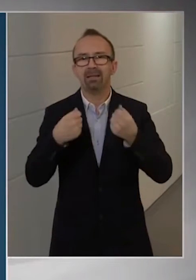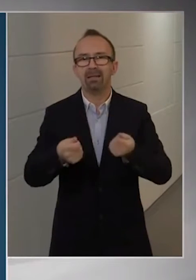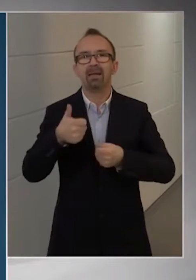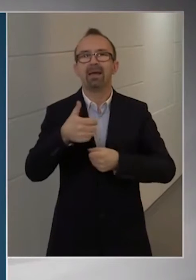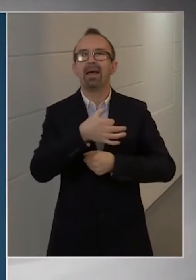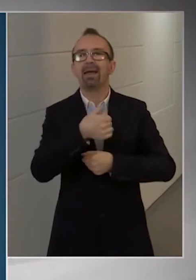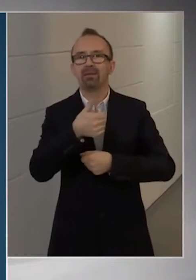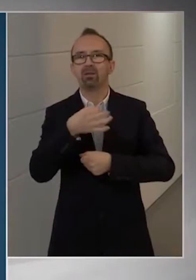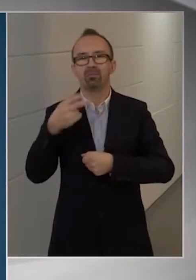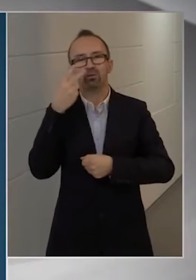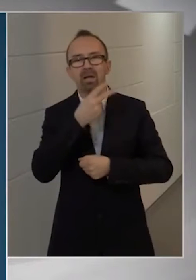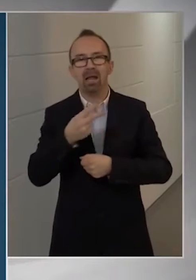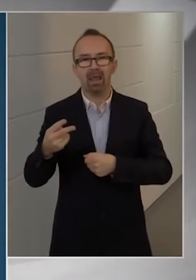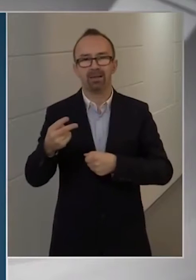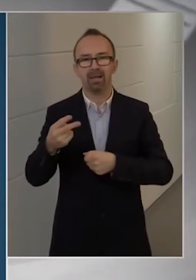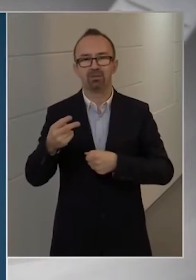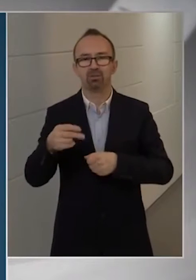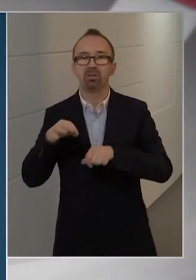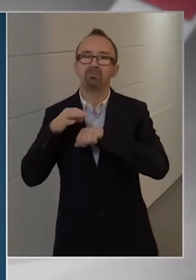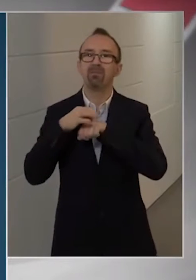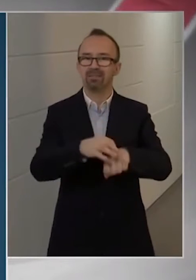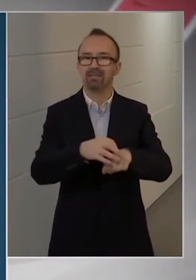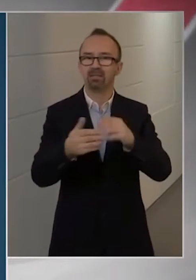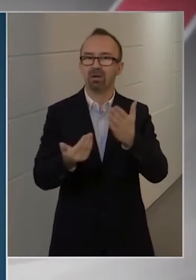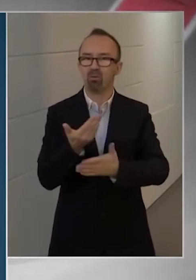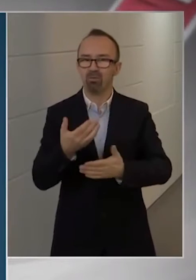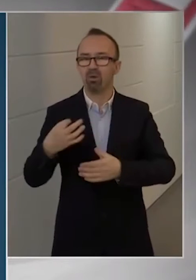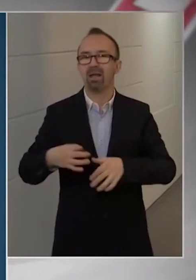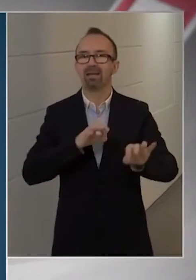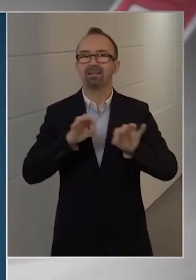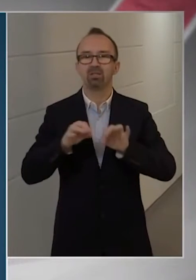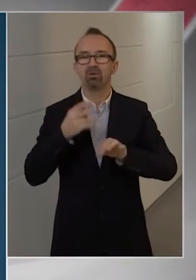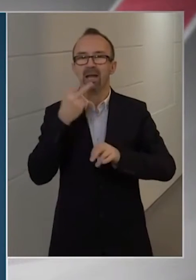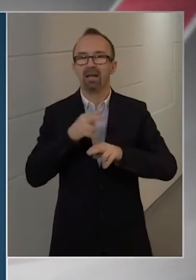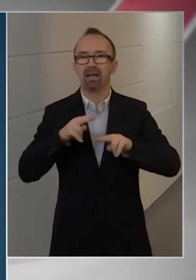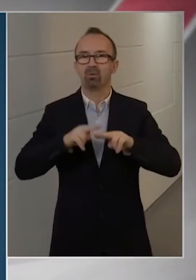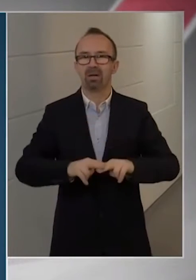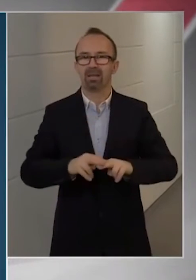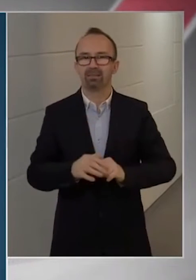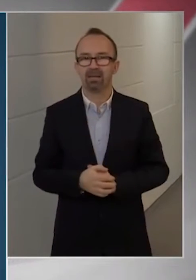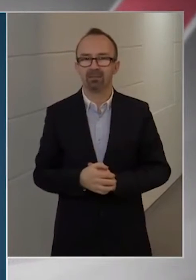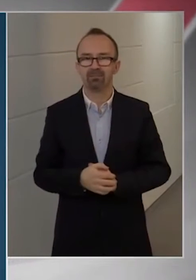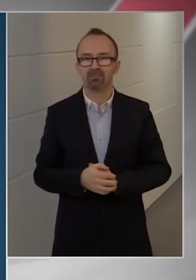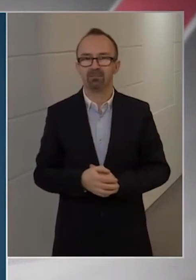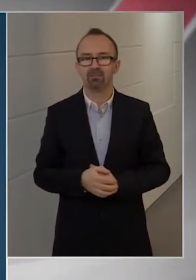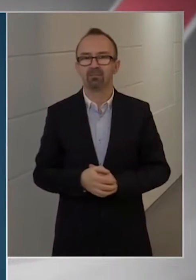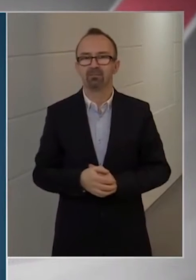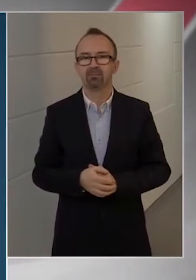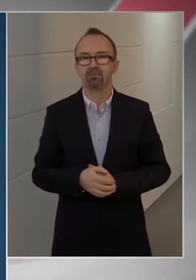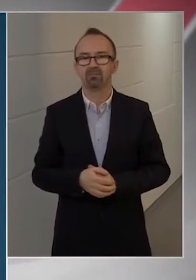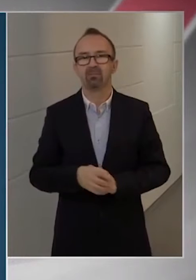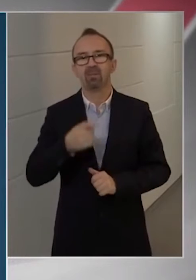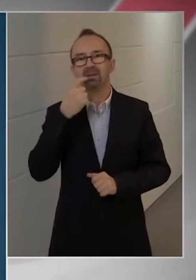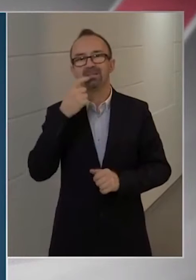egynapos ellátásoknak a visszavezetését az egészségügyi ellátórendszerbe. Tehát a